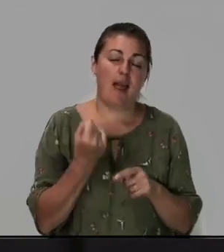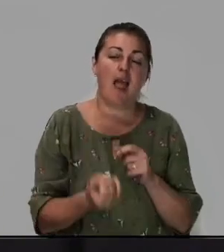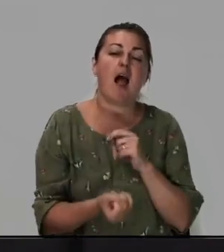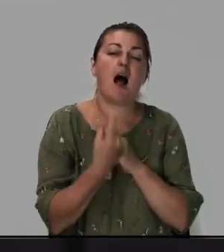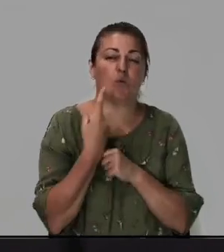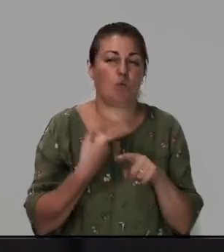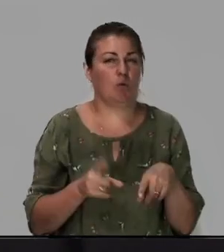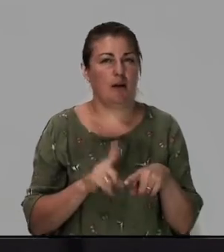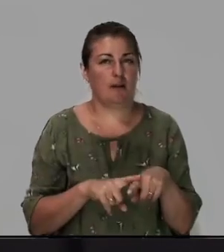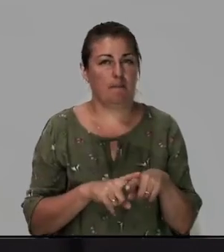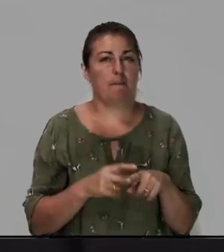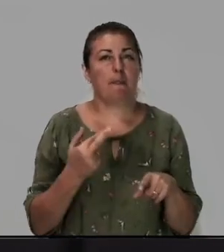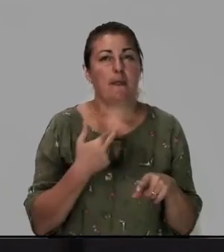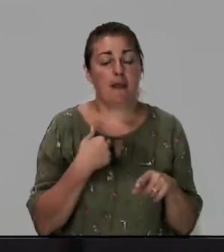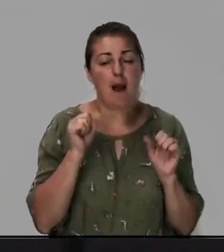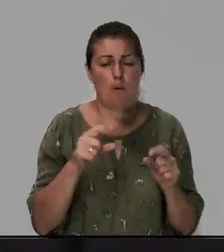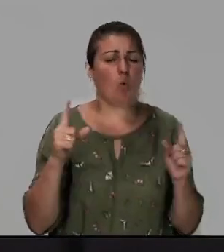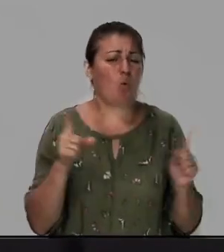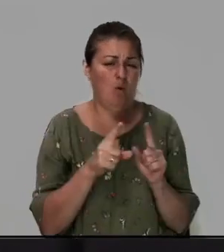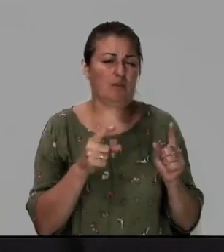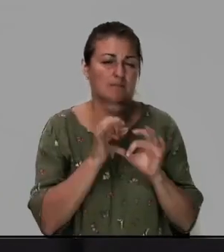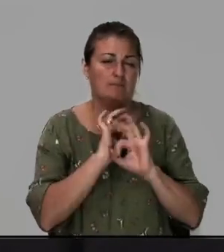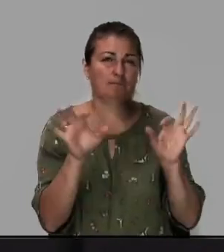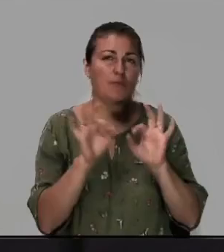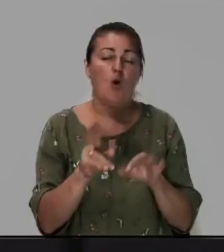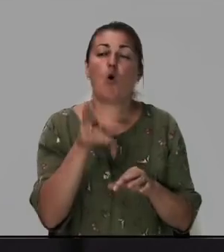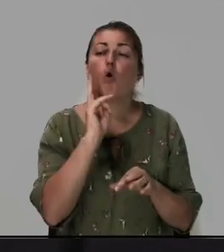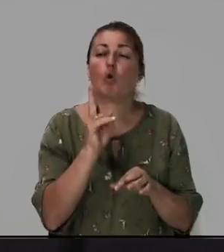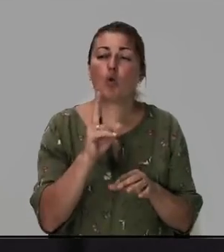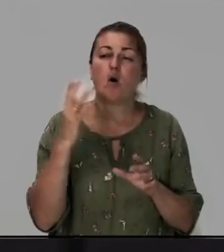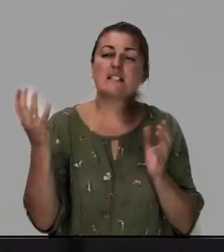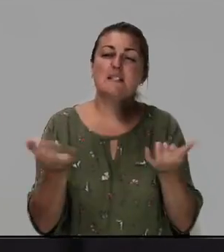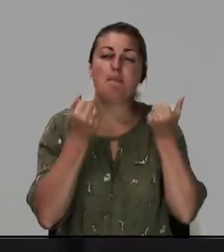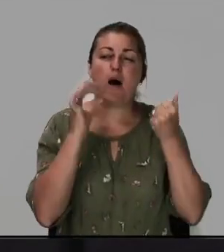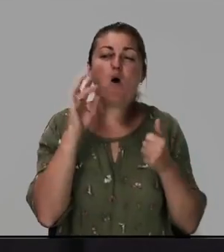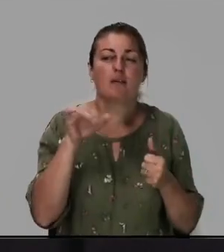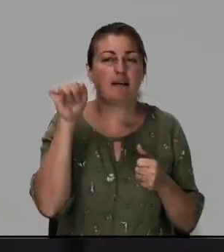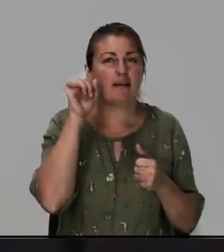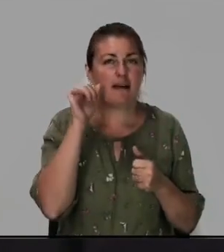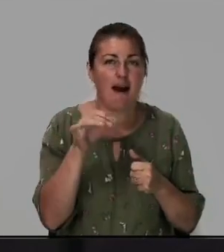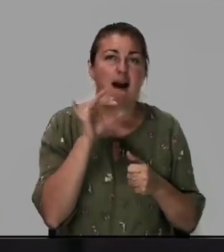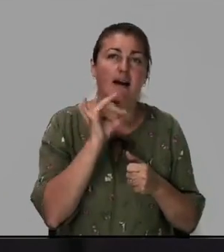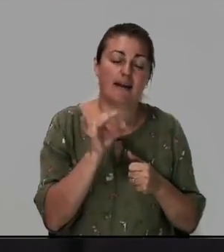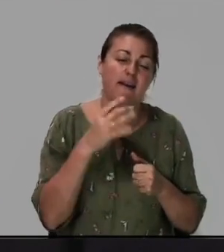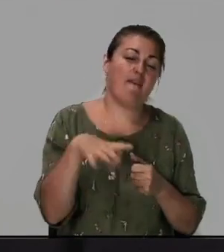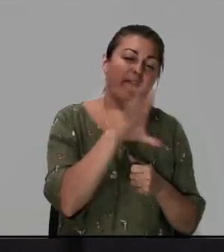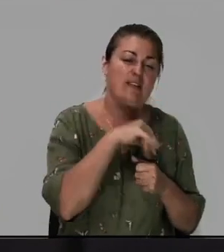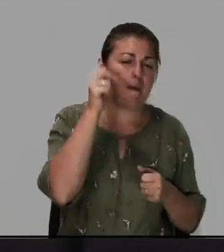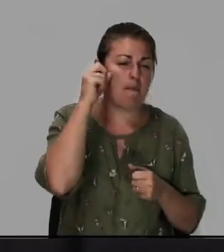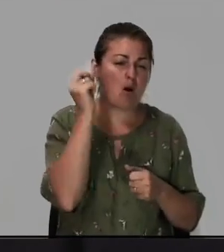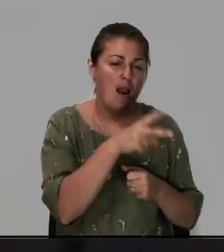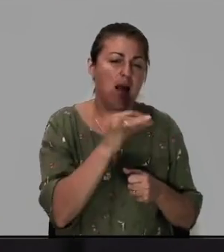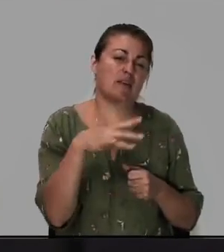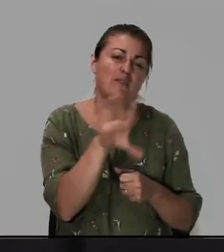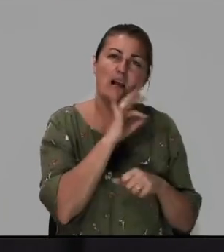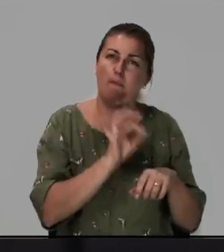это я мог коротко донести кто Спуститель от греха и всех проклятий и всех болезней